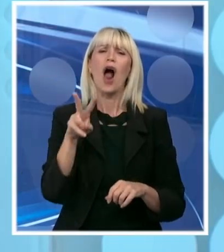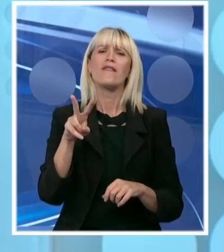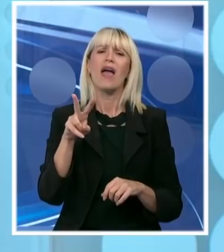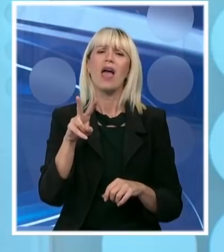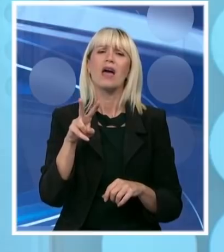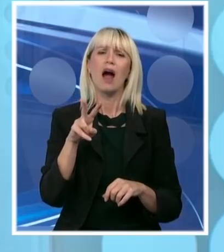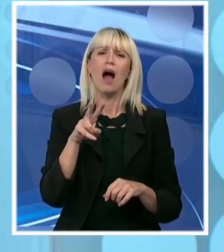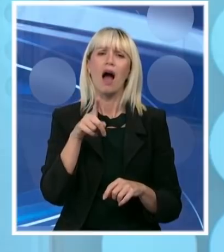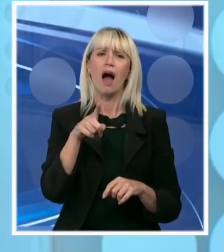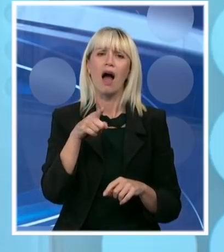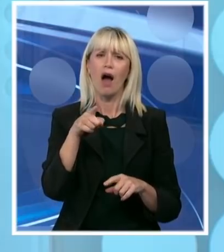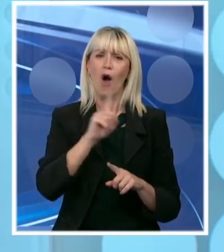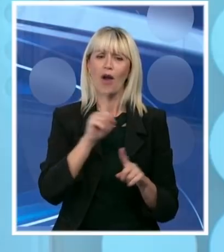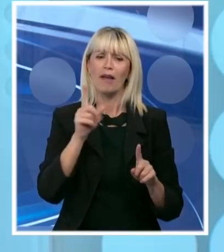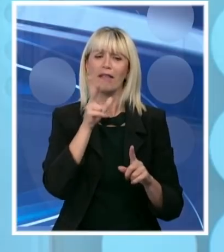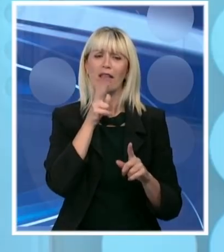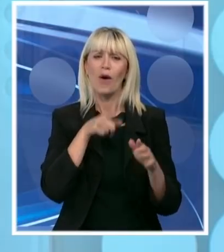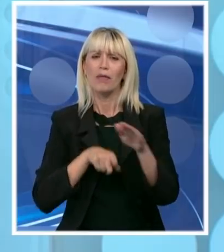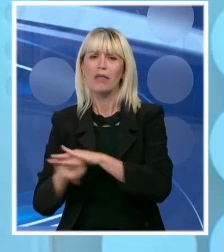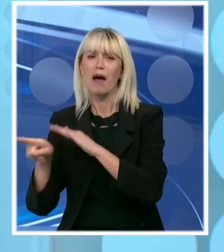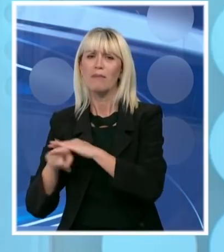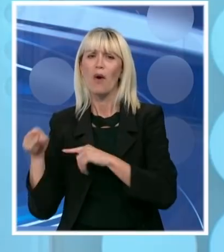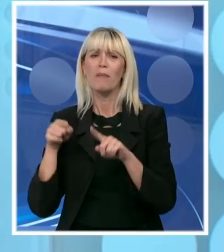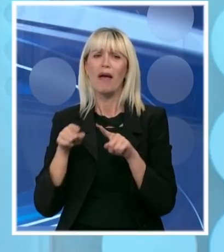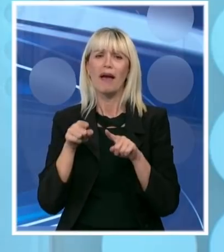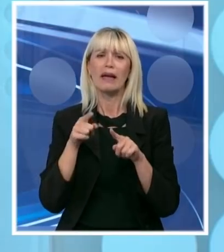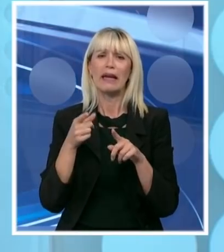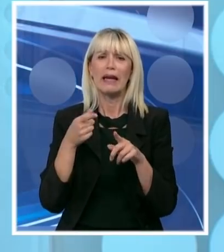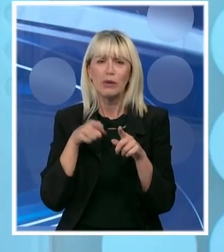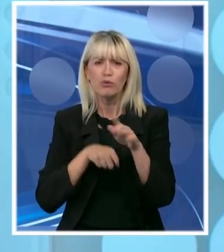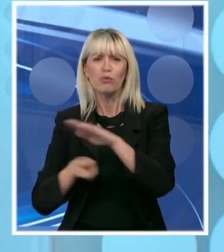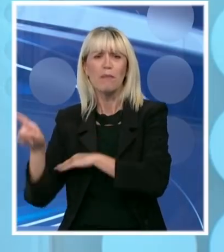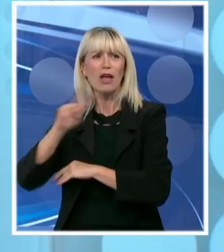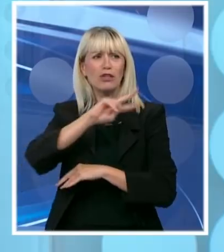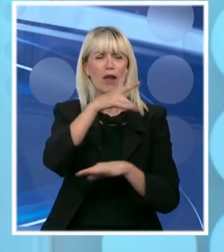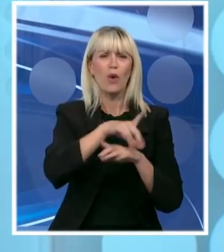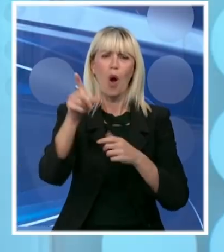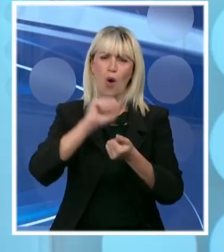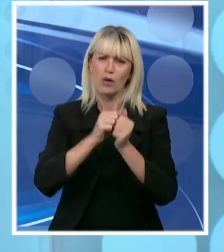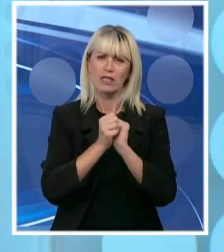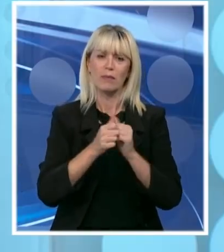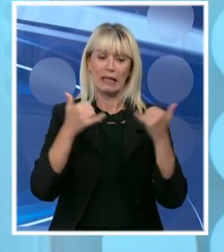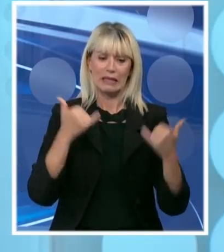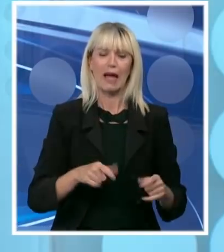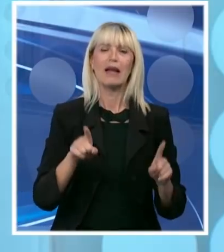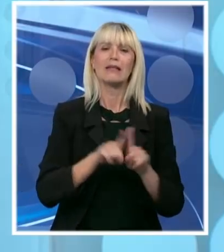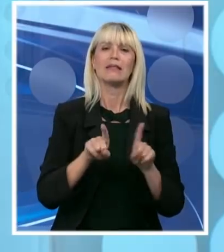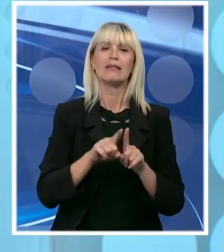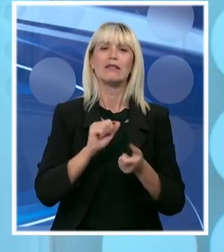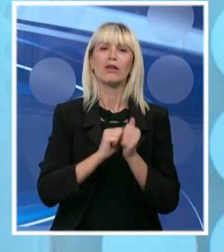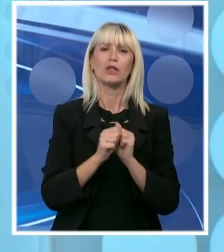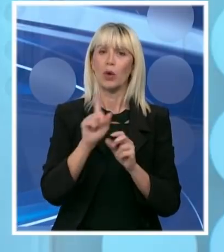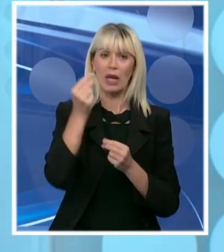Koji nije hteo da zaključa vrata kao što su neki drugi lekari u to vreme zaključavali isklanjali se od bolesti. Tada se borio Boris i danas. Ne valja vam on.